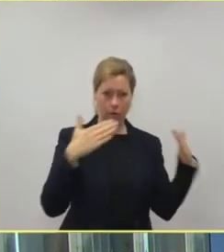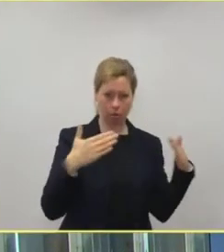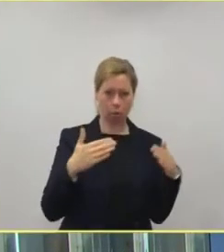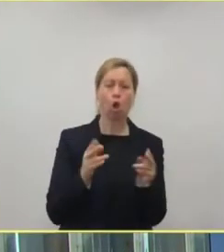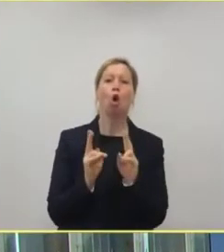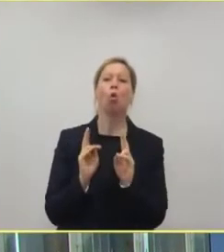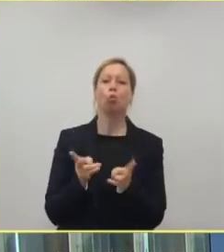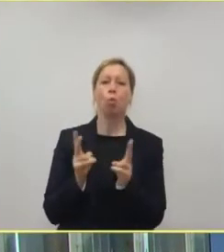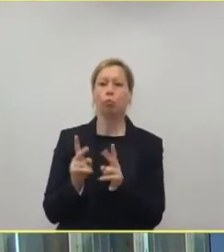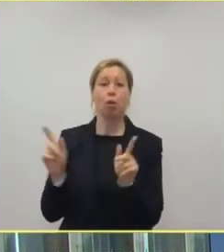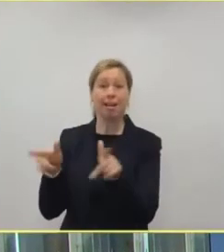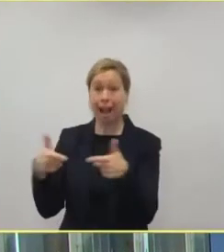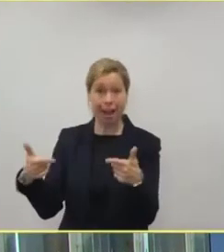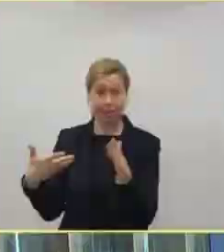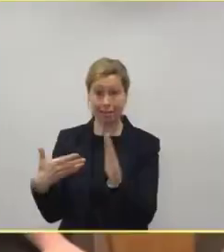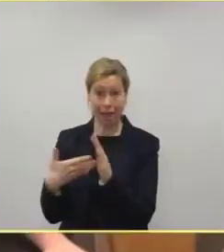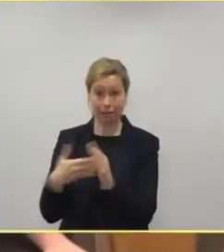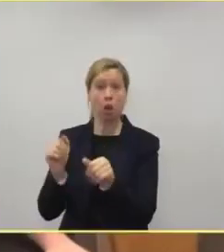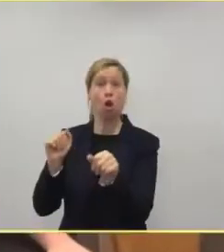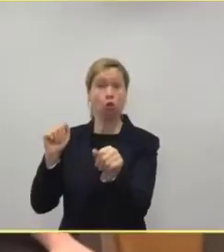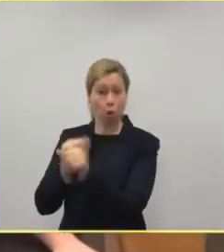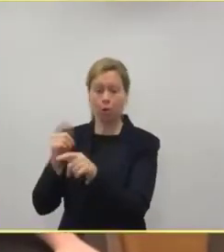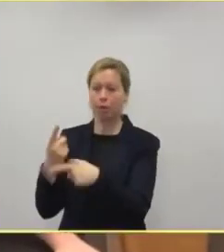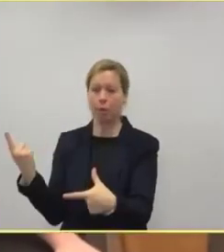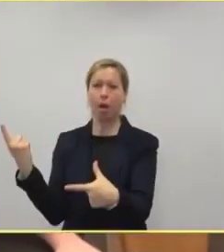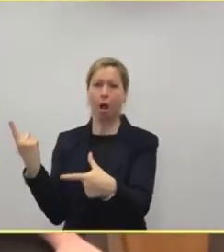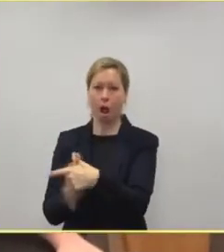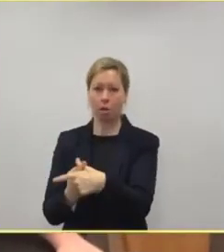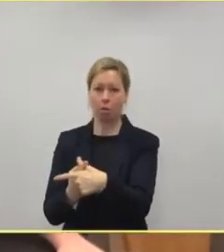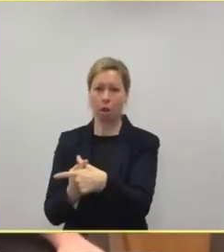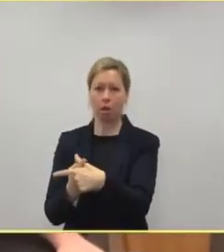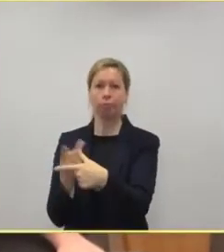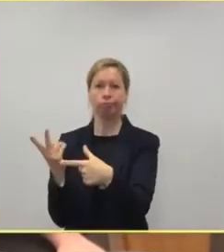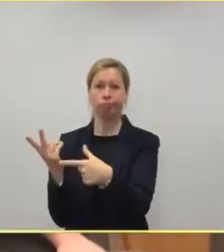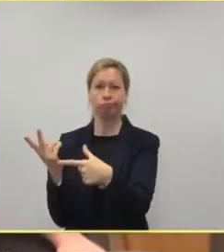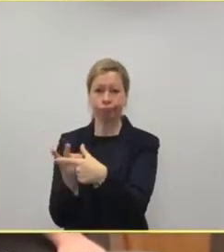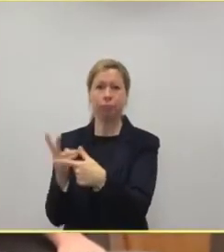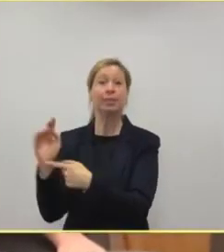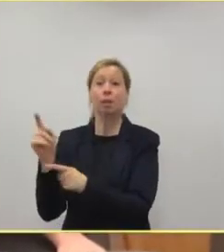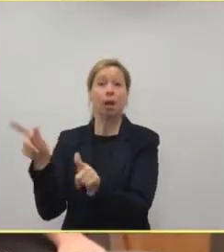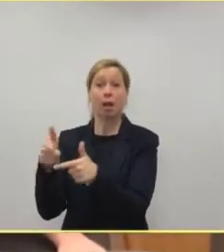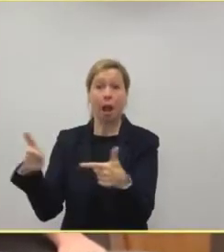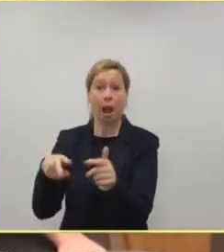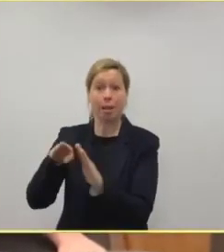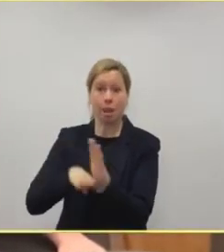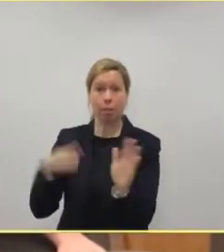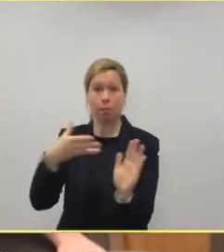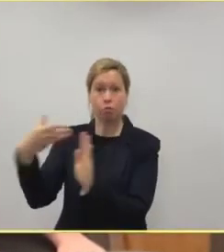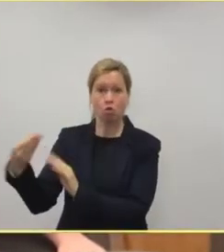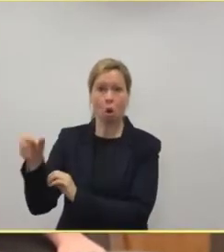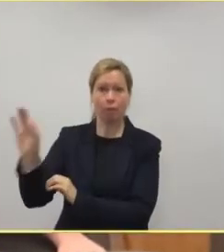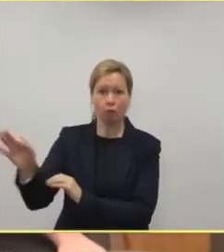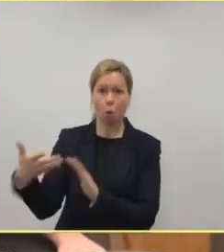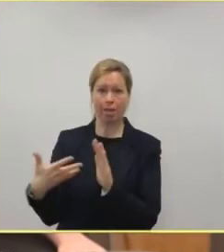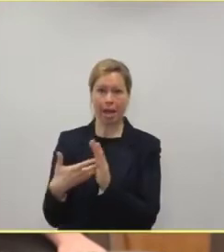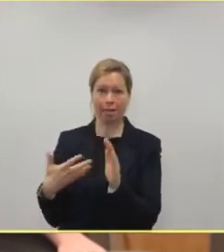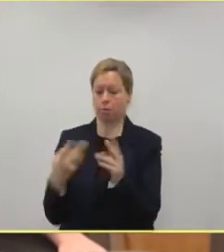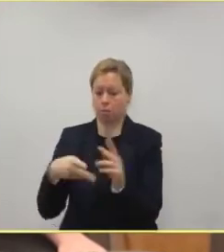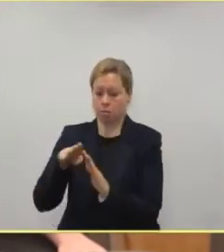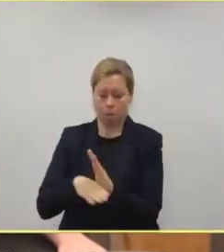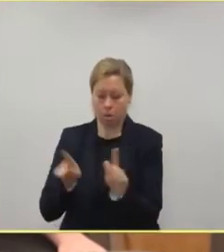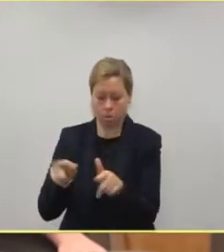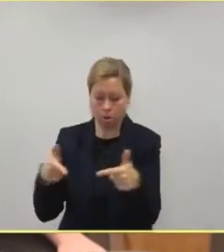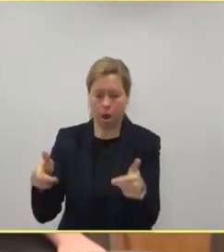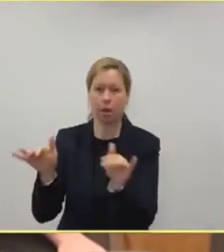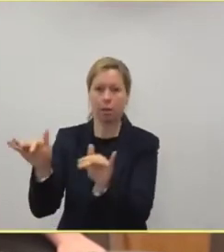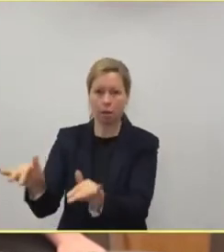Quarantäne. Die werden auch nicht getestet, weil es die Tests nicht gibt oder sie keine Termine zur Testung kriegen. Wie groß ist denn die Gefahr, dass sich da eine Dunkelziffer aufbaut und